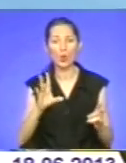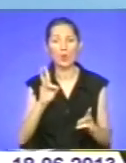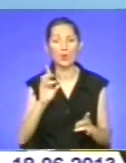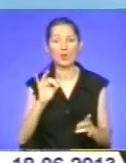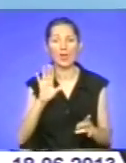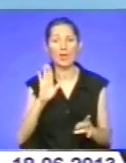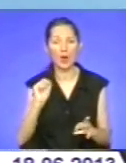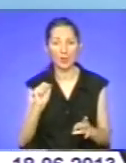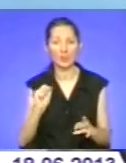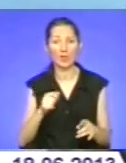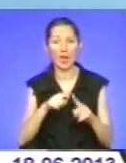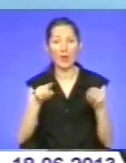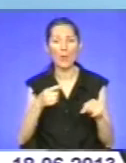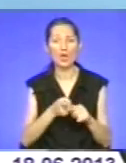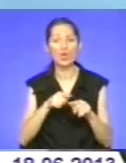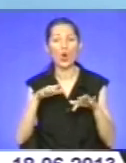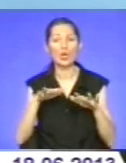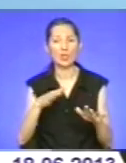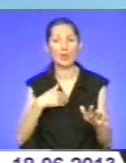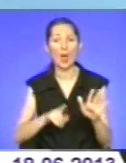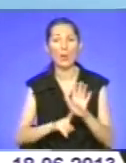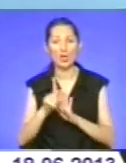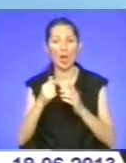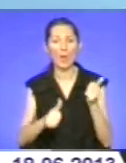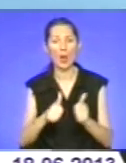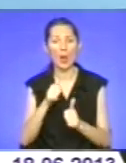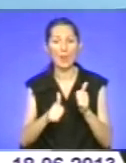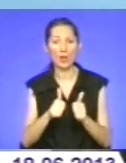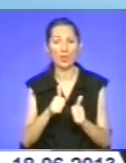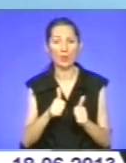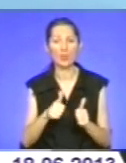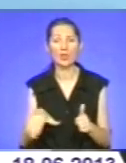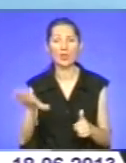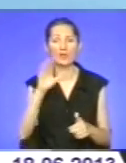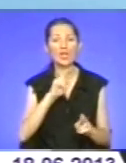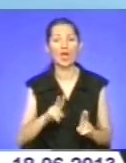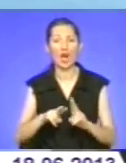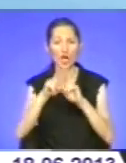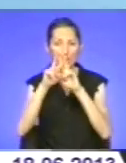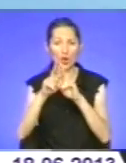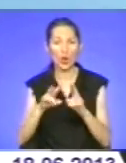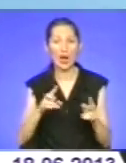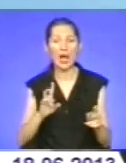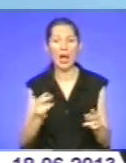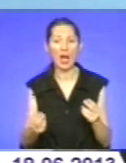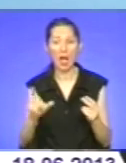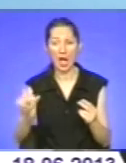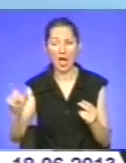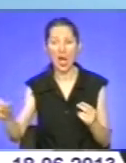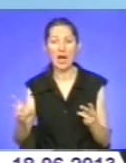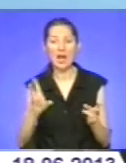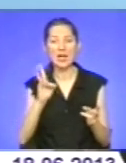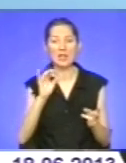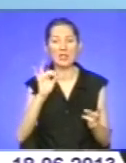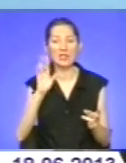ми починаємо його матчем, умовно кажучи, всіх зірок не в Ветернопілі, всіх часів, які вони тут